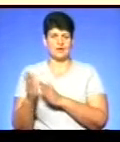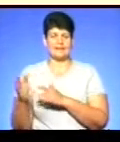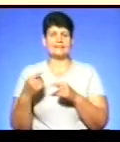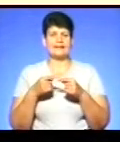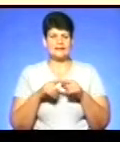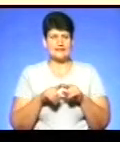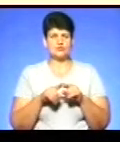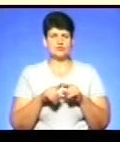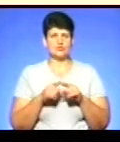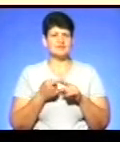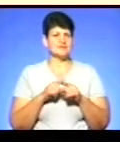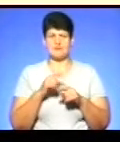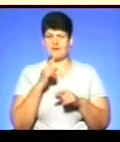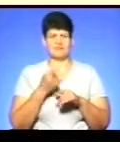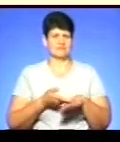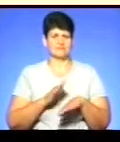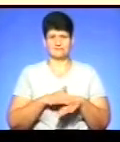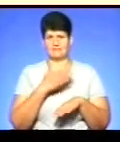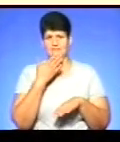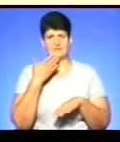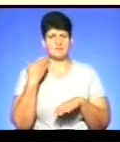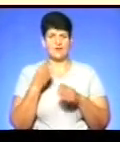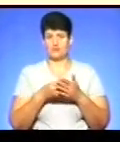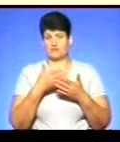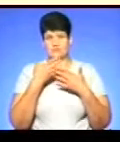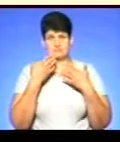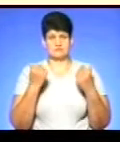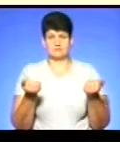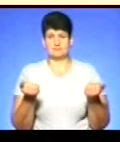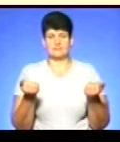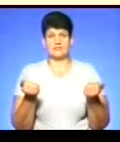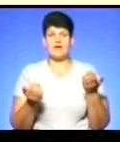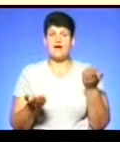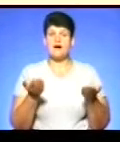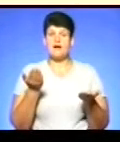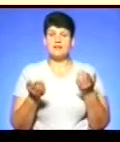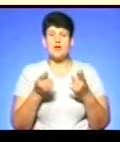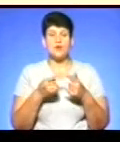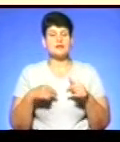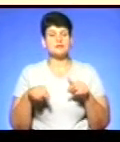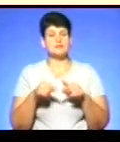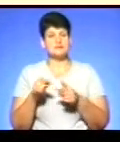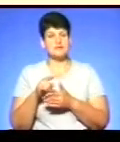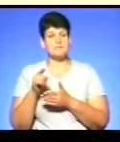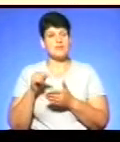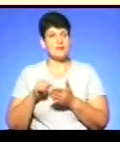нескладно, порівняно недорого, але організаційні питання,